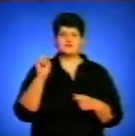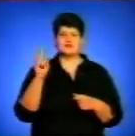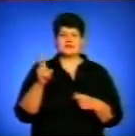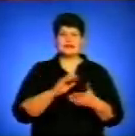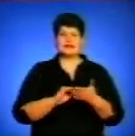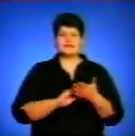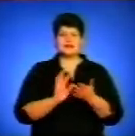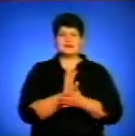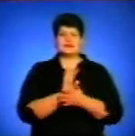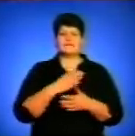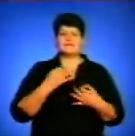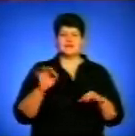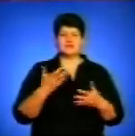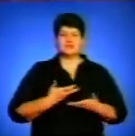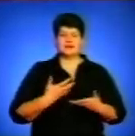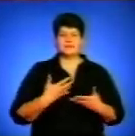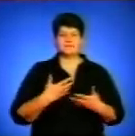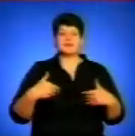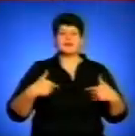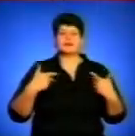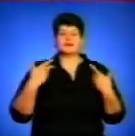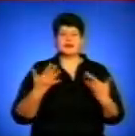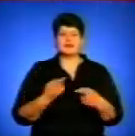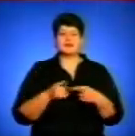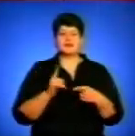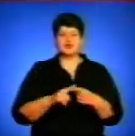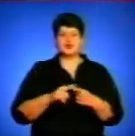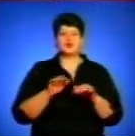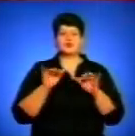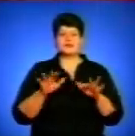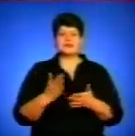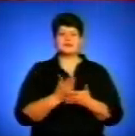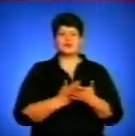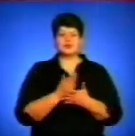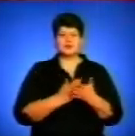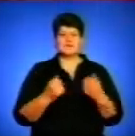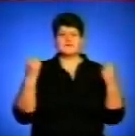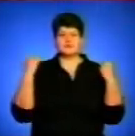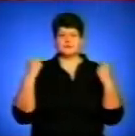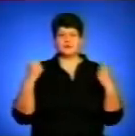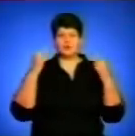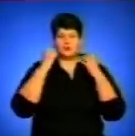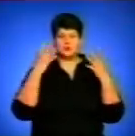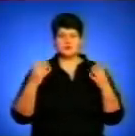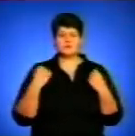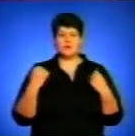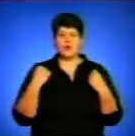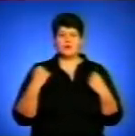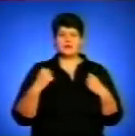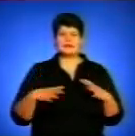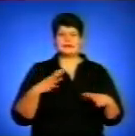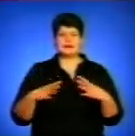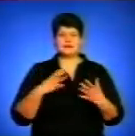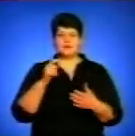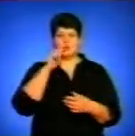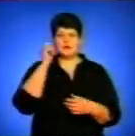життя». Натхненник цього урочистого пам'ятного дійства – заслужений працівник фізкультури і спорту України, заслужений тренер України